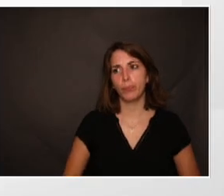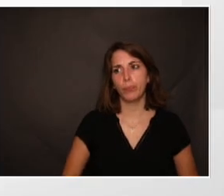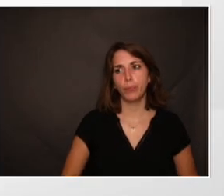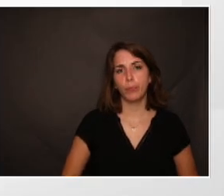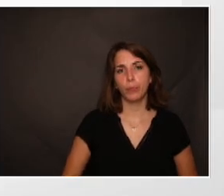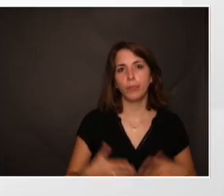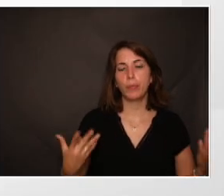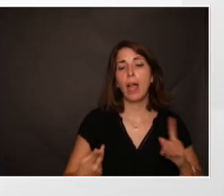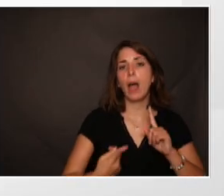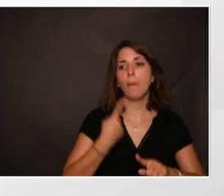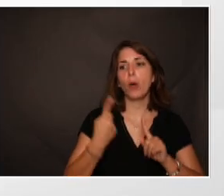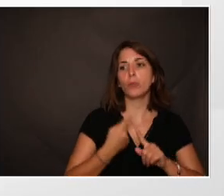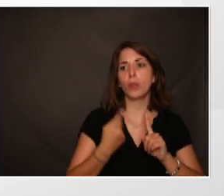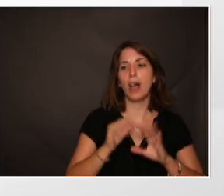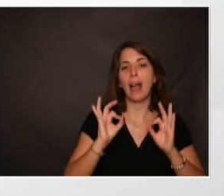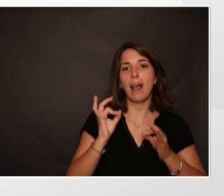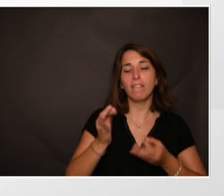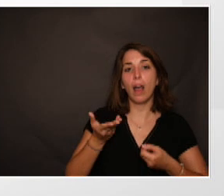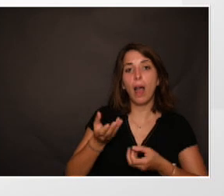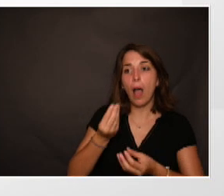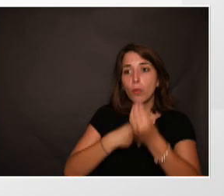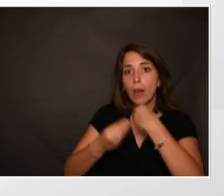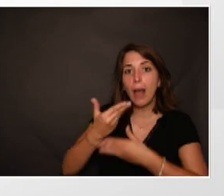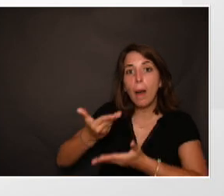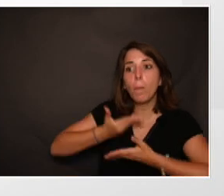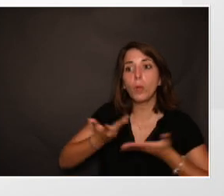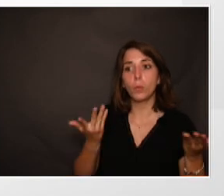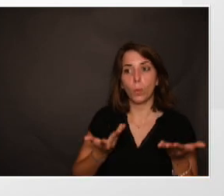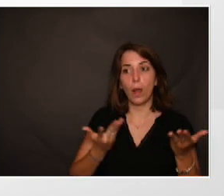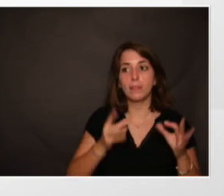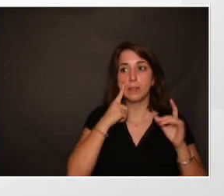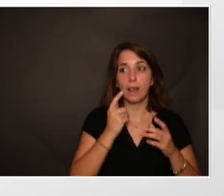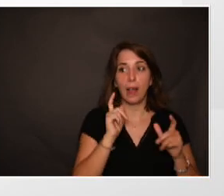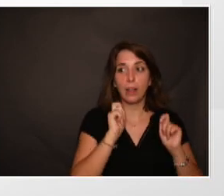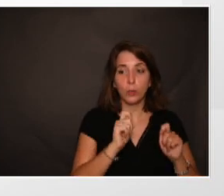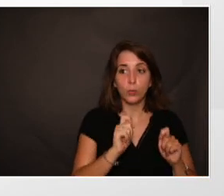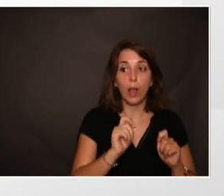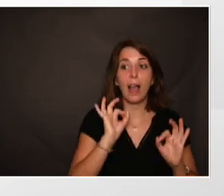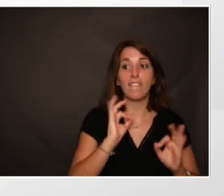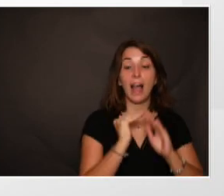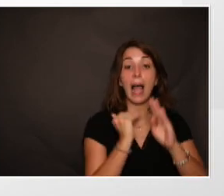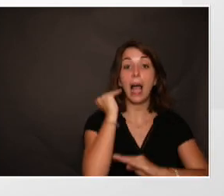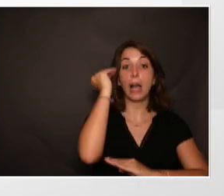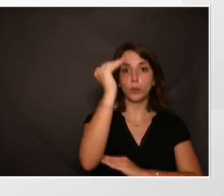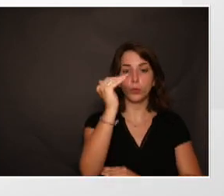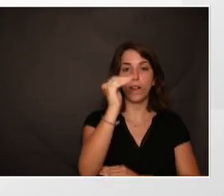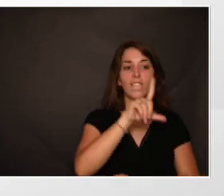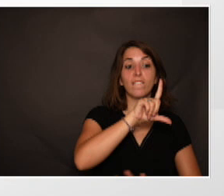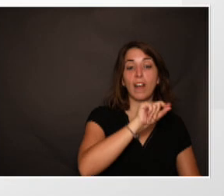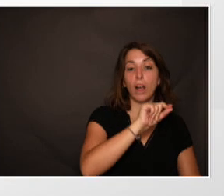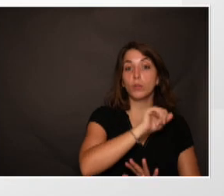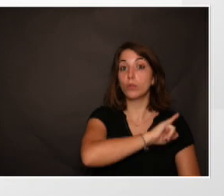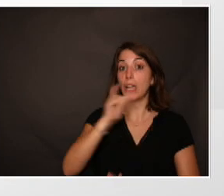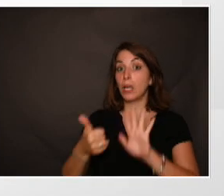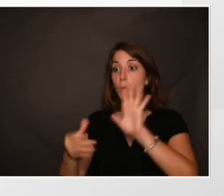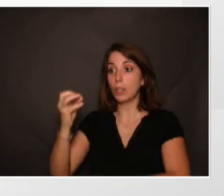Un point important sur les apports alimentaires. Je vous ai mis ici les apports pour les adultes entre 20 et 60 ans dans le cadre d'une